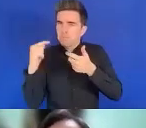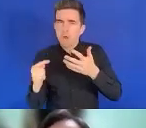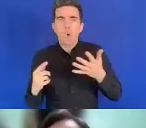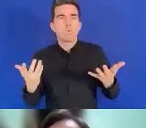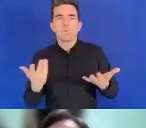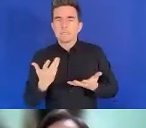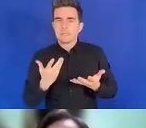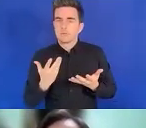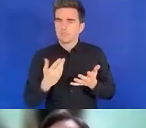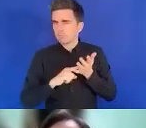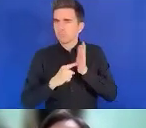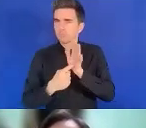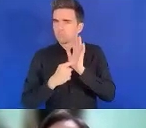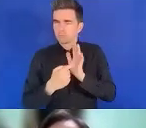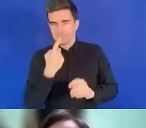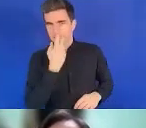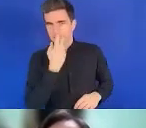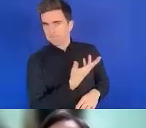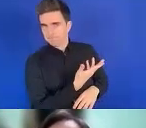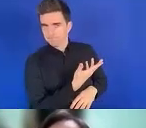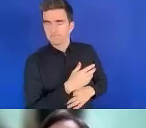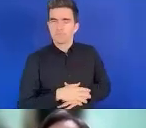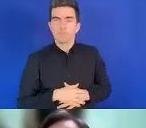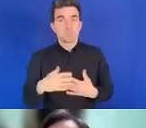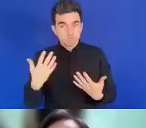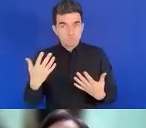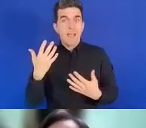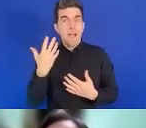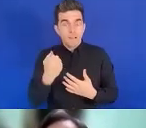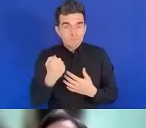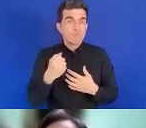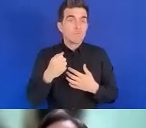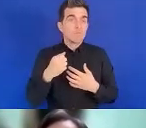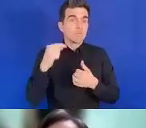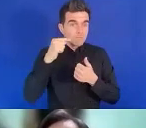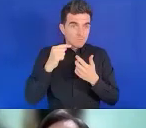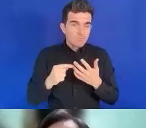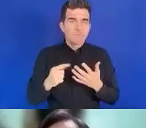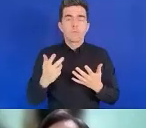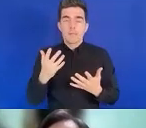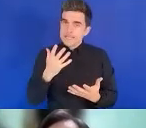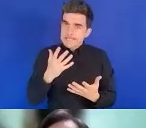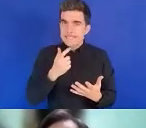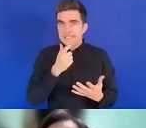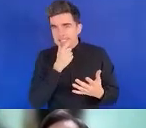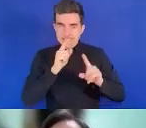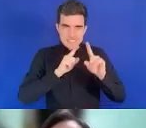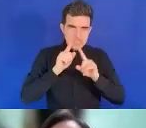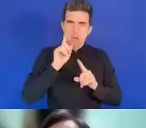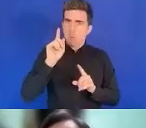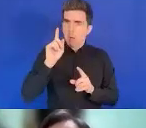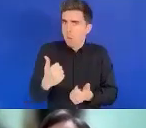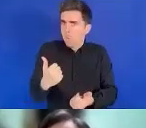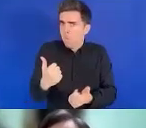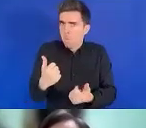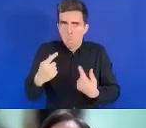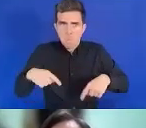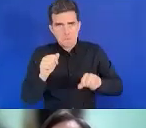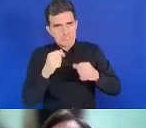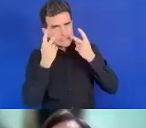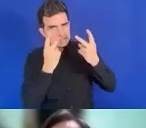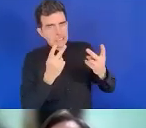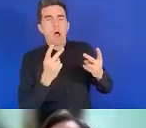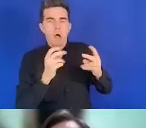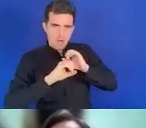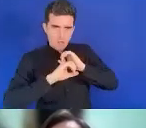dans la diapositive. Ces informations sont importantes parce que nous sommes capables de voir des domaines où nous